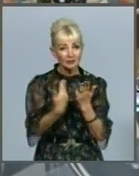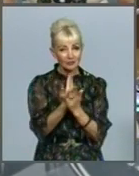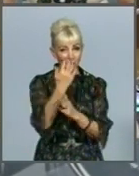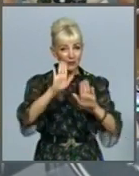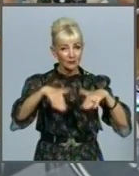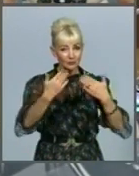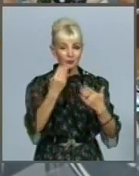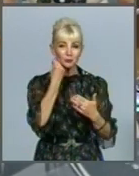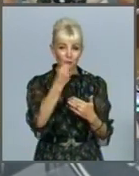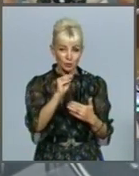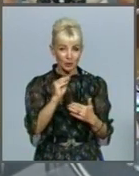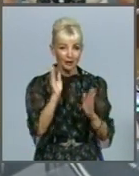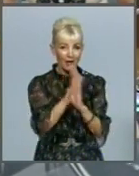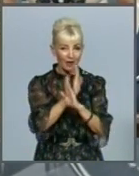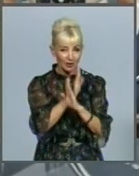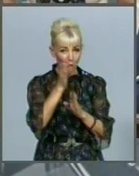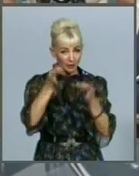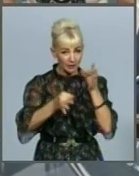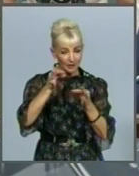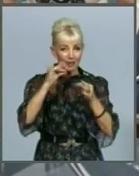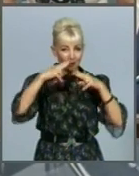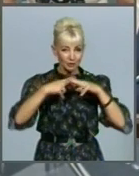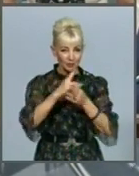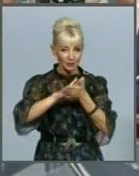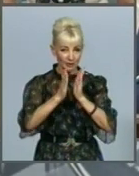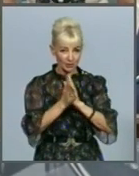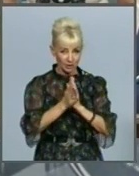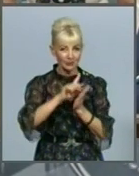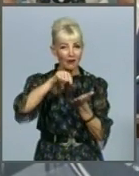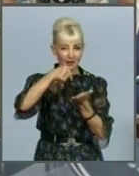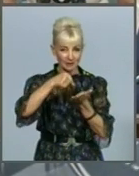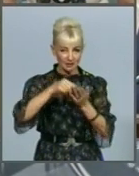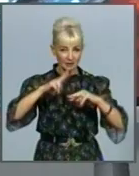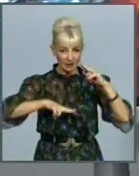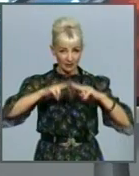сприятимуть покращенню екології та технічного стану інфраструктурних об'єктів.